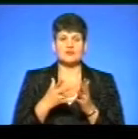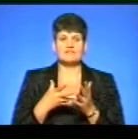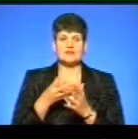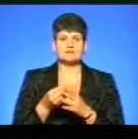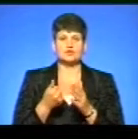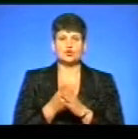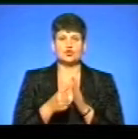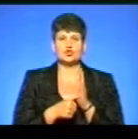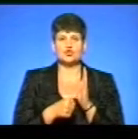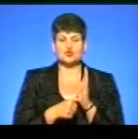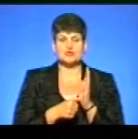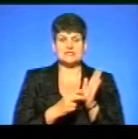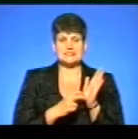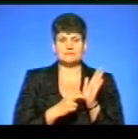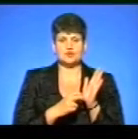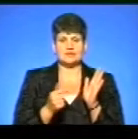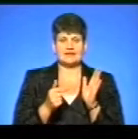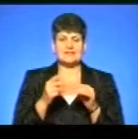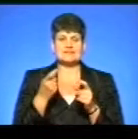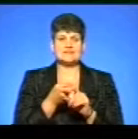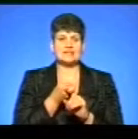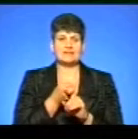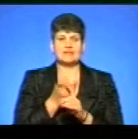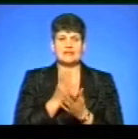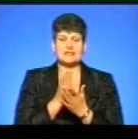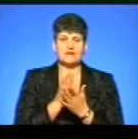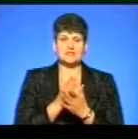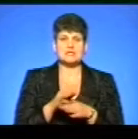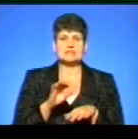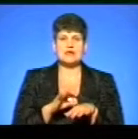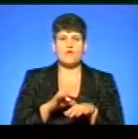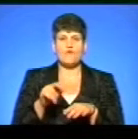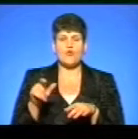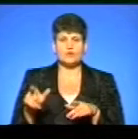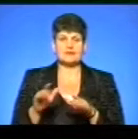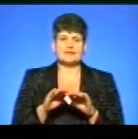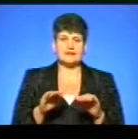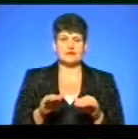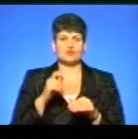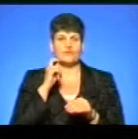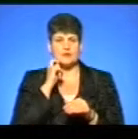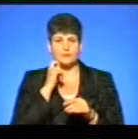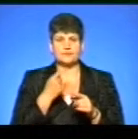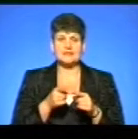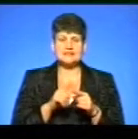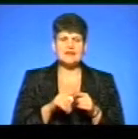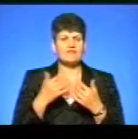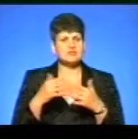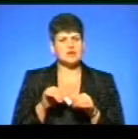до 600-700 гривень, в залежності від наявності хронічних захворювань чи дитячого віку. Тобто це окремі